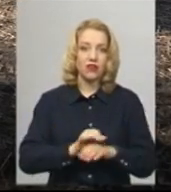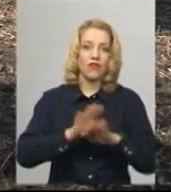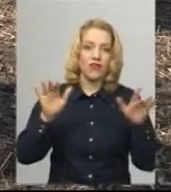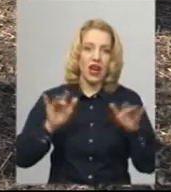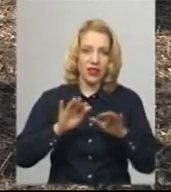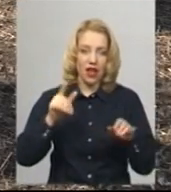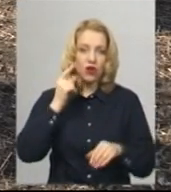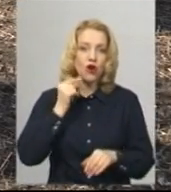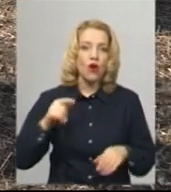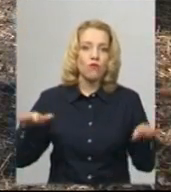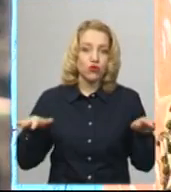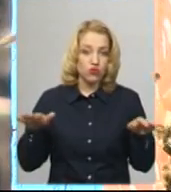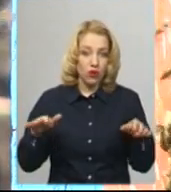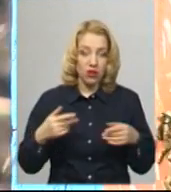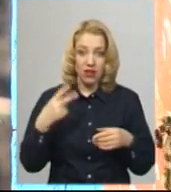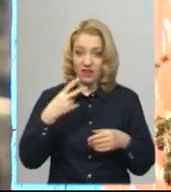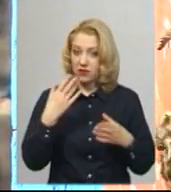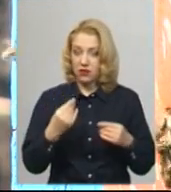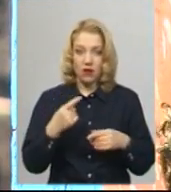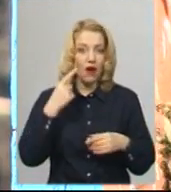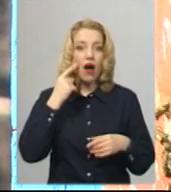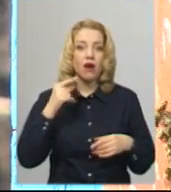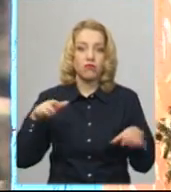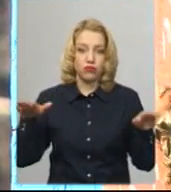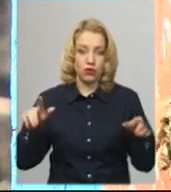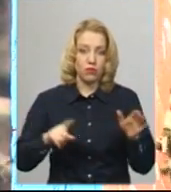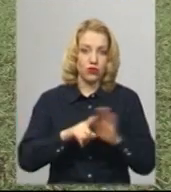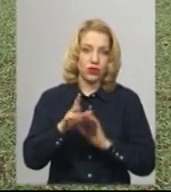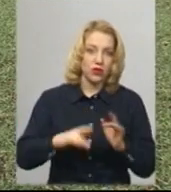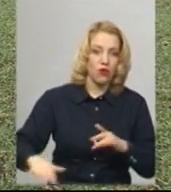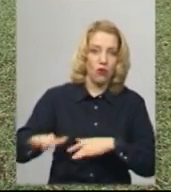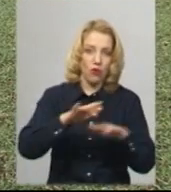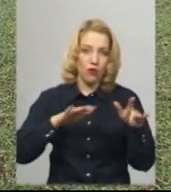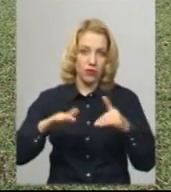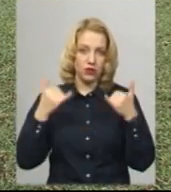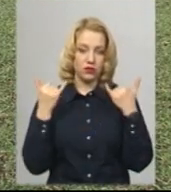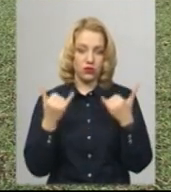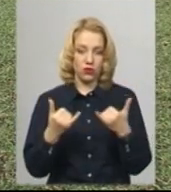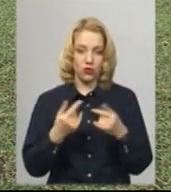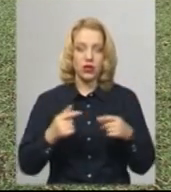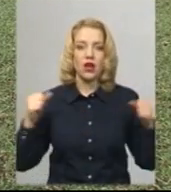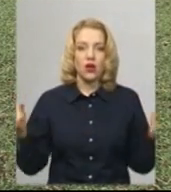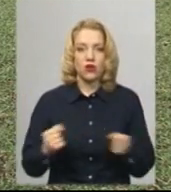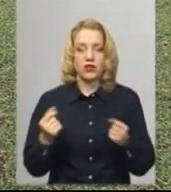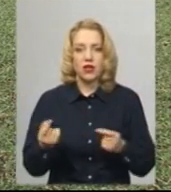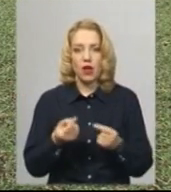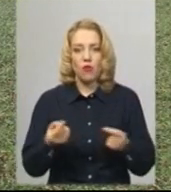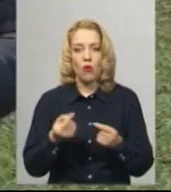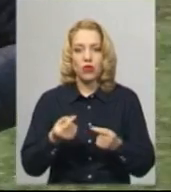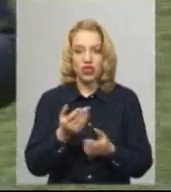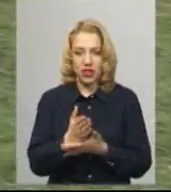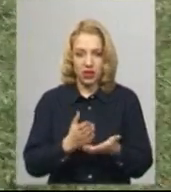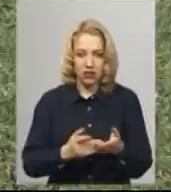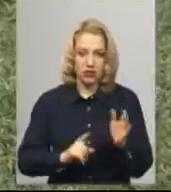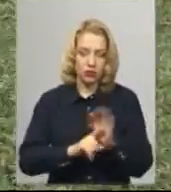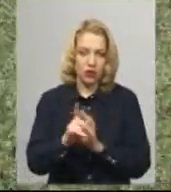ще понад 20 днів. Та бджоли про це не знають. Вони почали свій обліт сьогодні. Озима пшениця за температури майже 15 градусів тепла